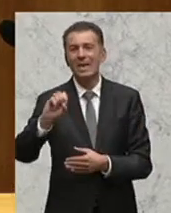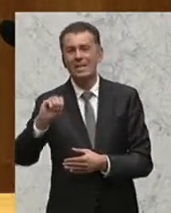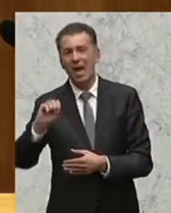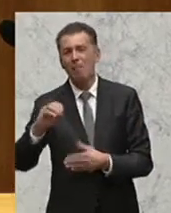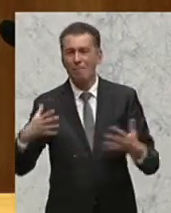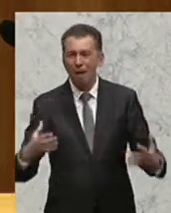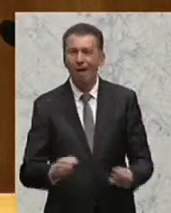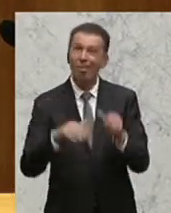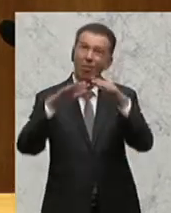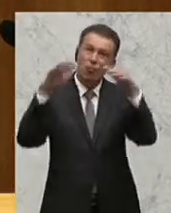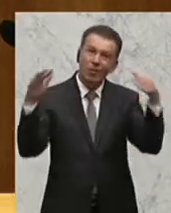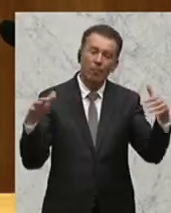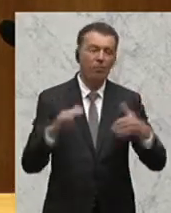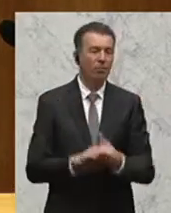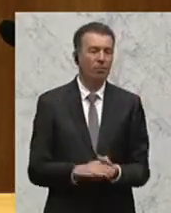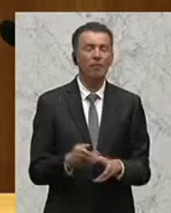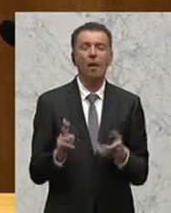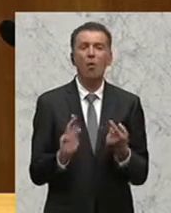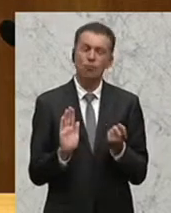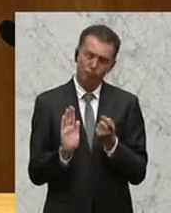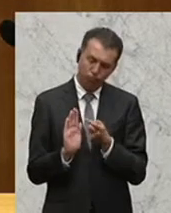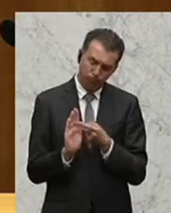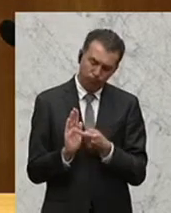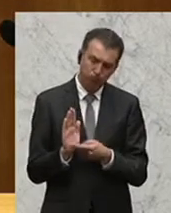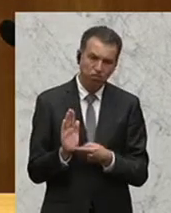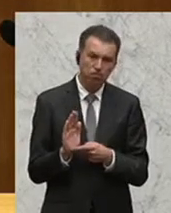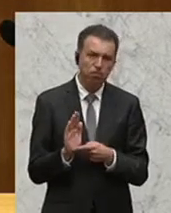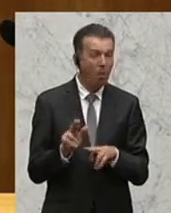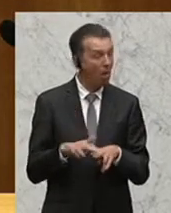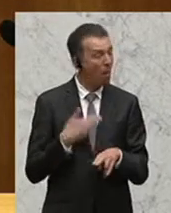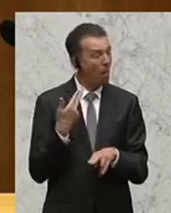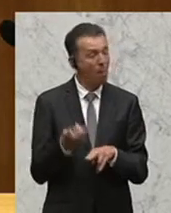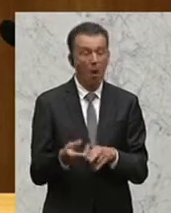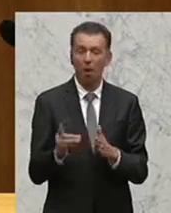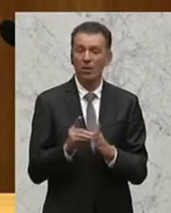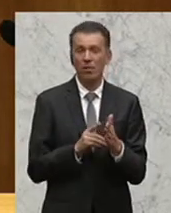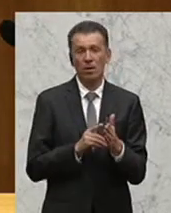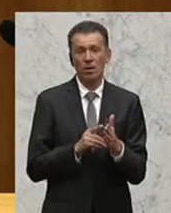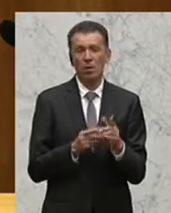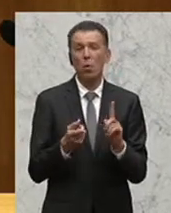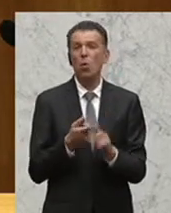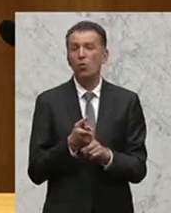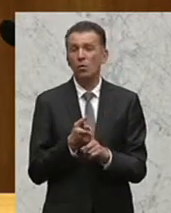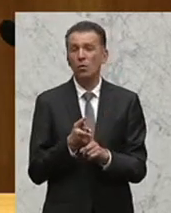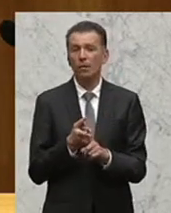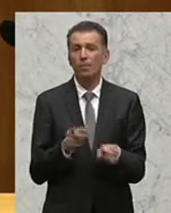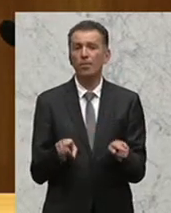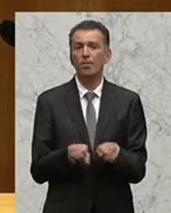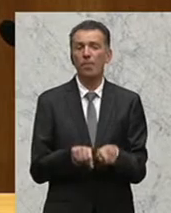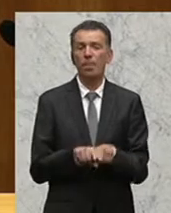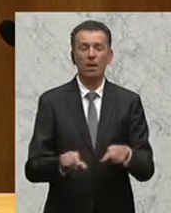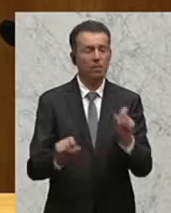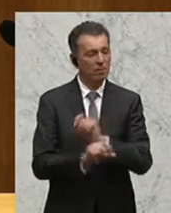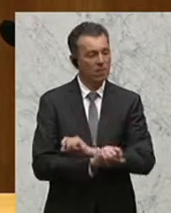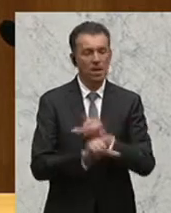weil natürlich hier die Bedingungen komplett neu definiert werden konnten und weil man hier auch ganz